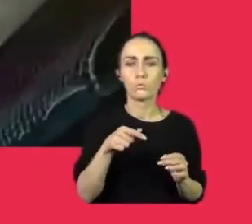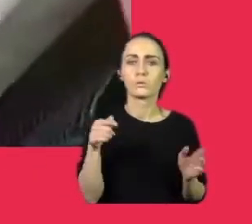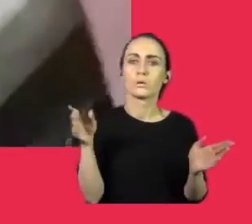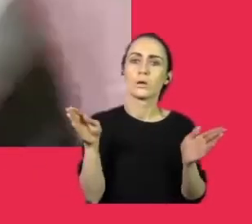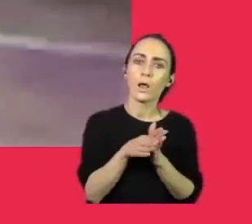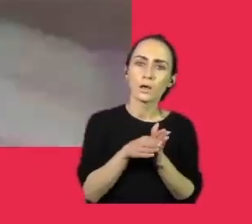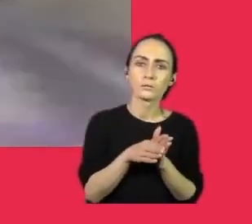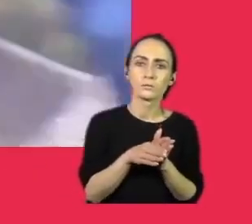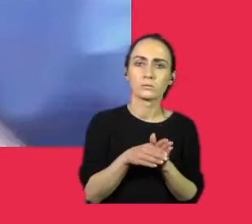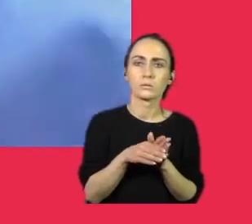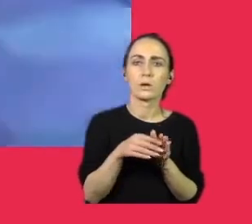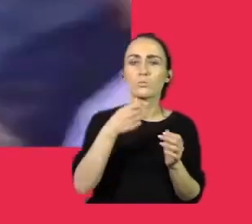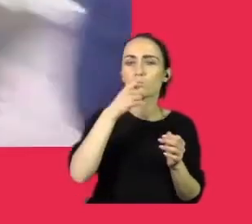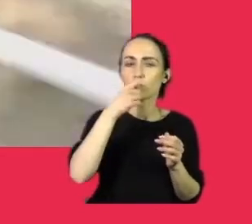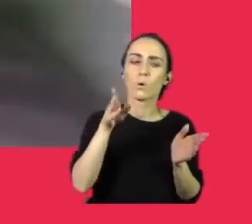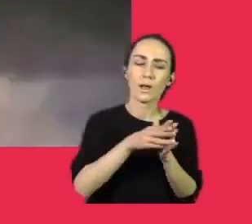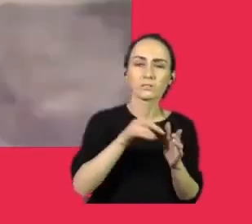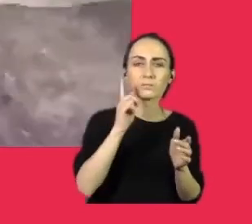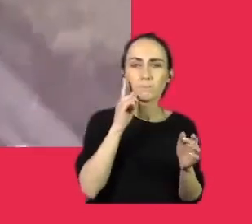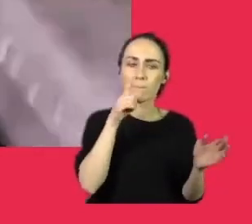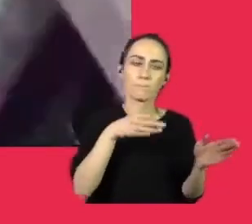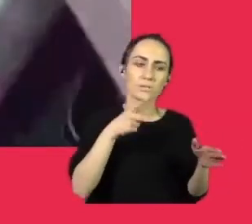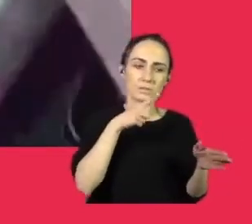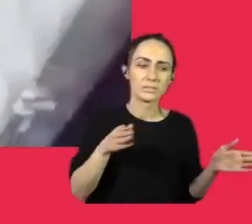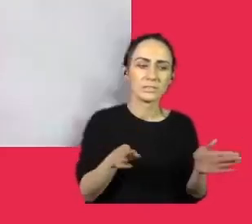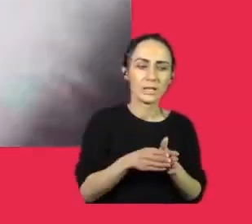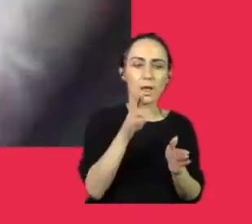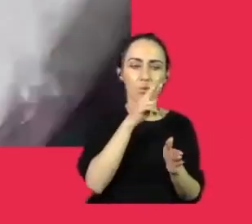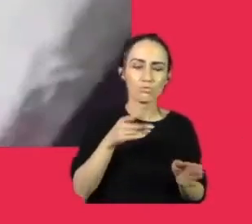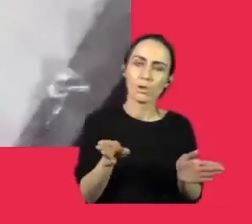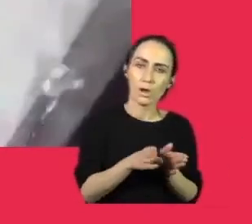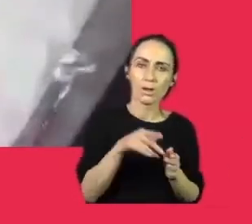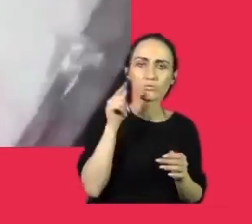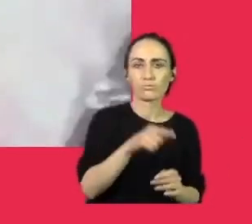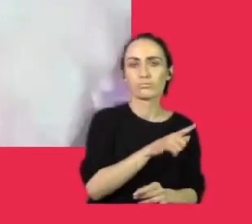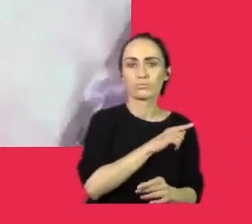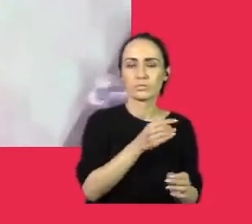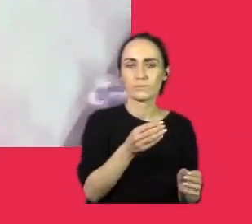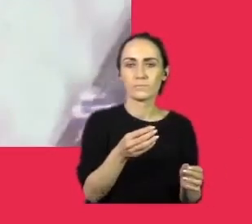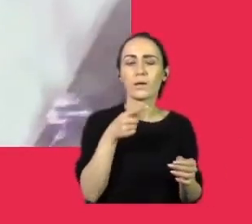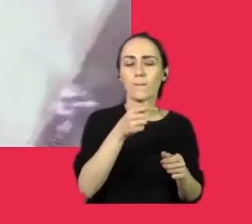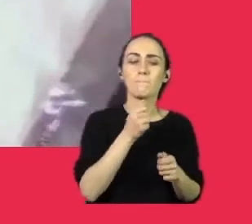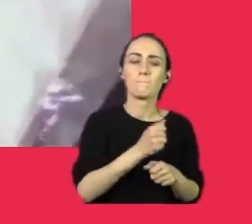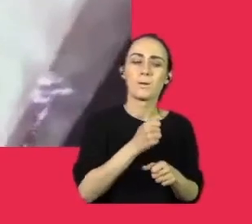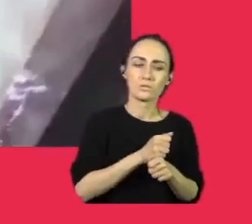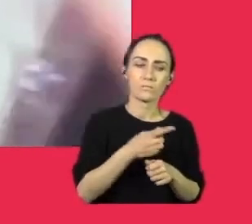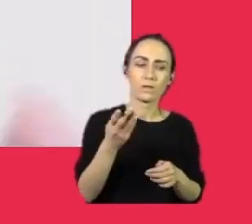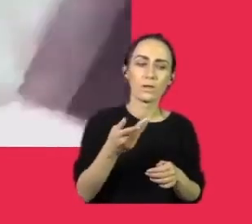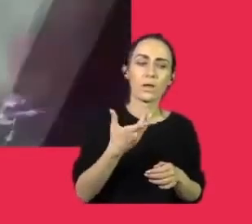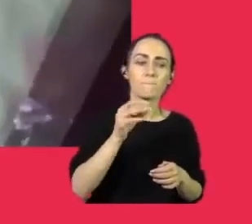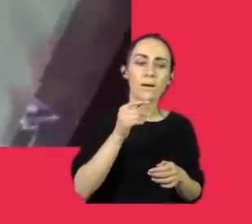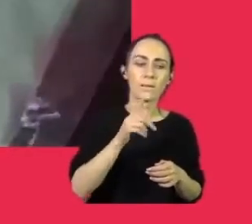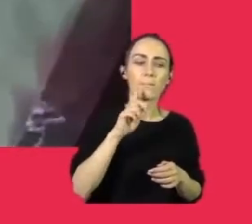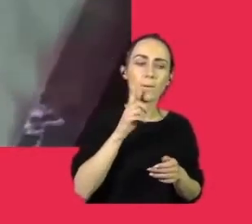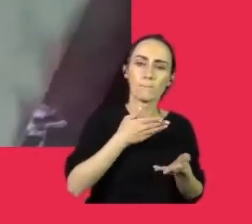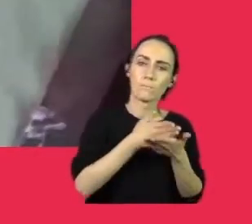odchowywany na smoczku. O tam się właśnie ujawnił. Także nasi pracownicy służą za mamkę manatów